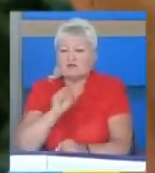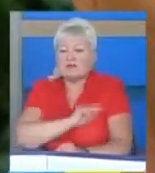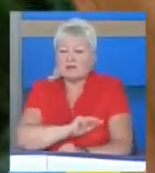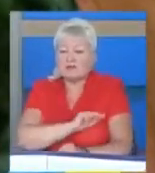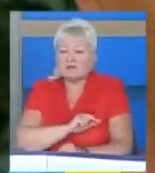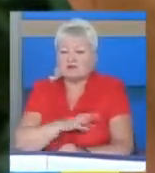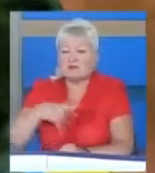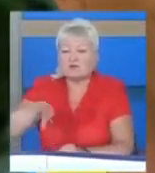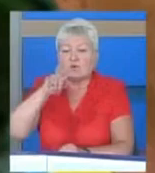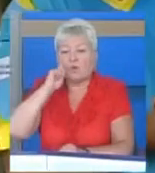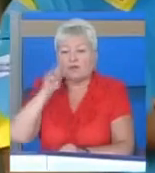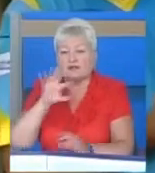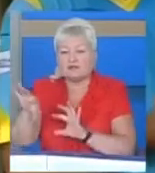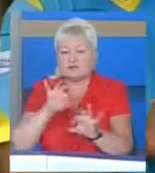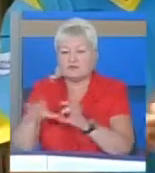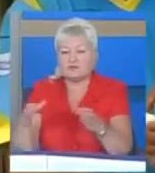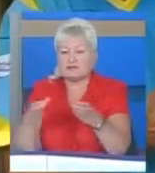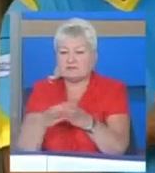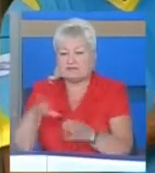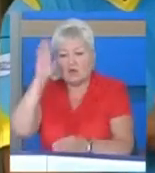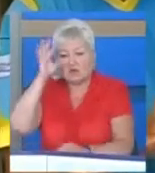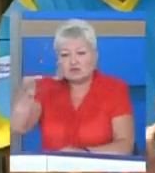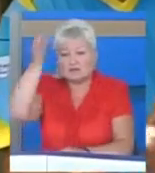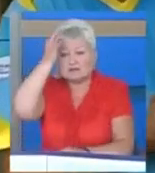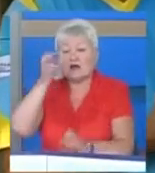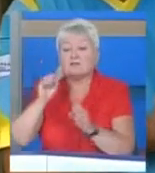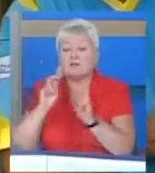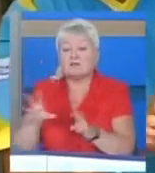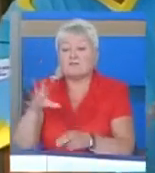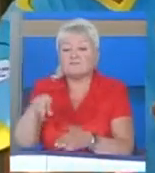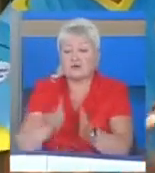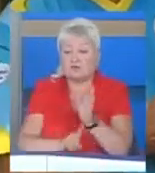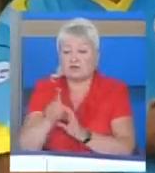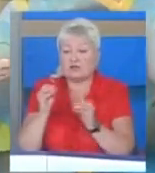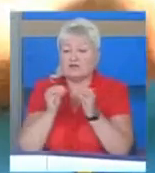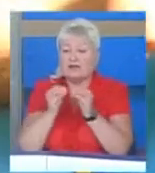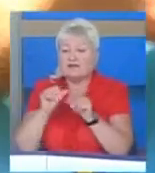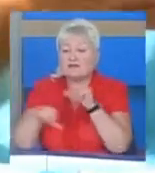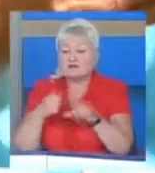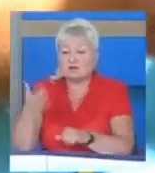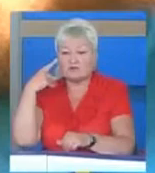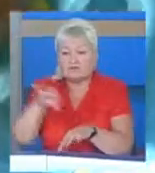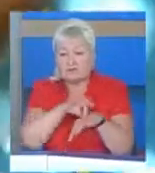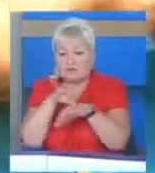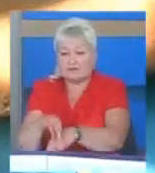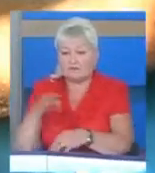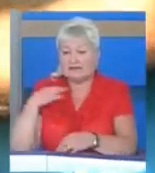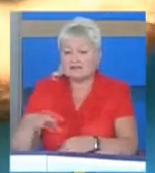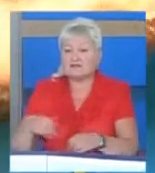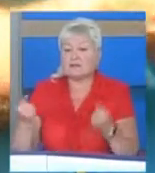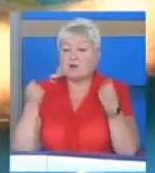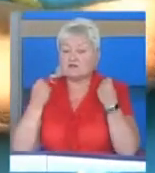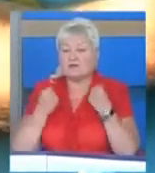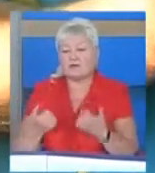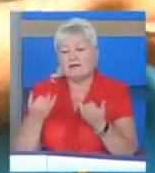усією українською збірною. Чоловік згадує, як все починалося. Десять років тому він привів сина у спорт. Нині ним